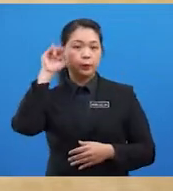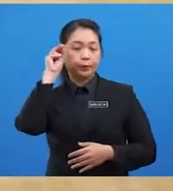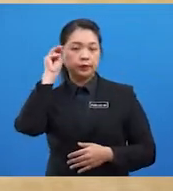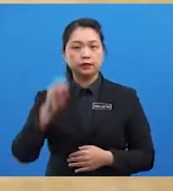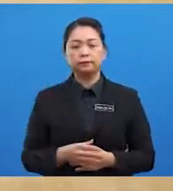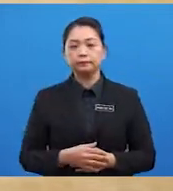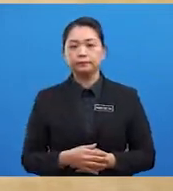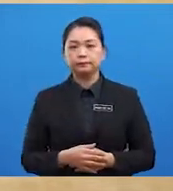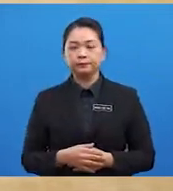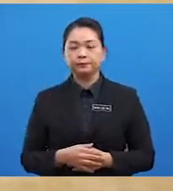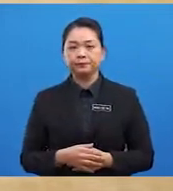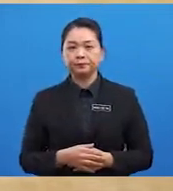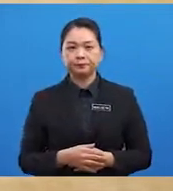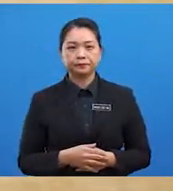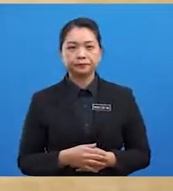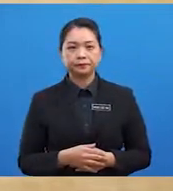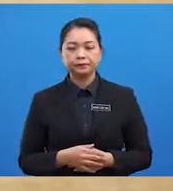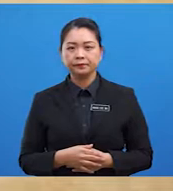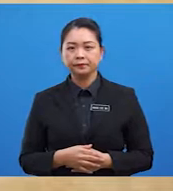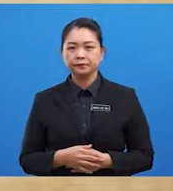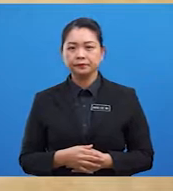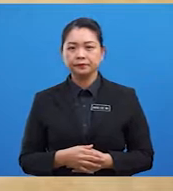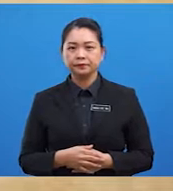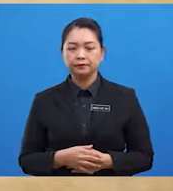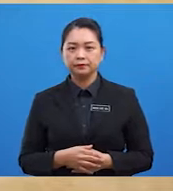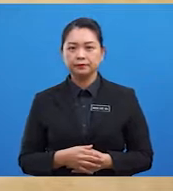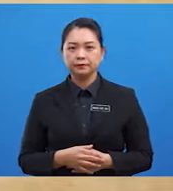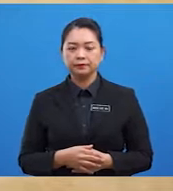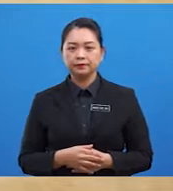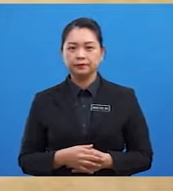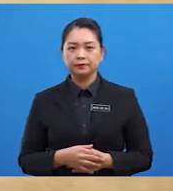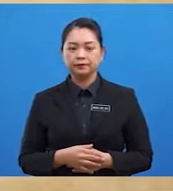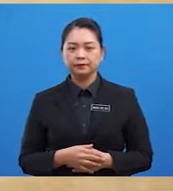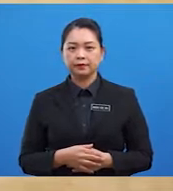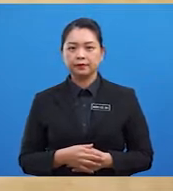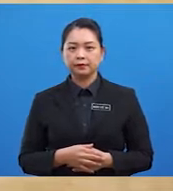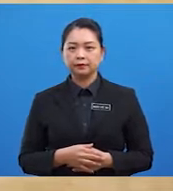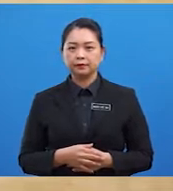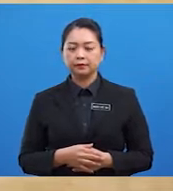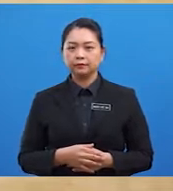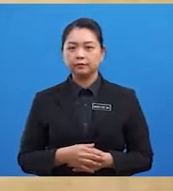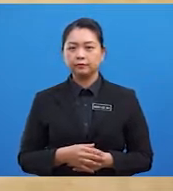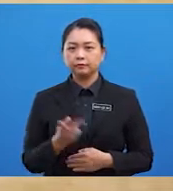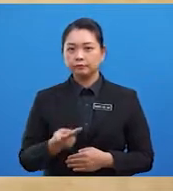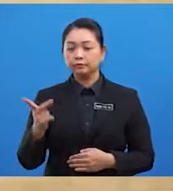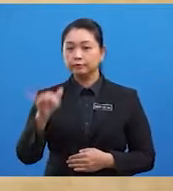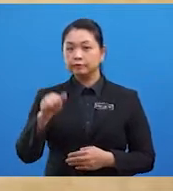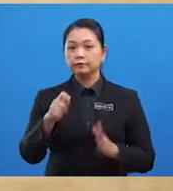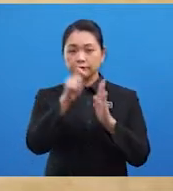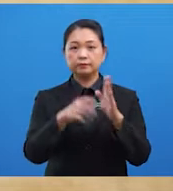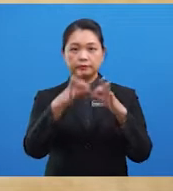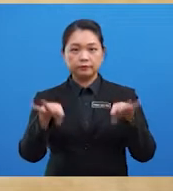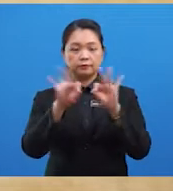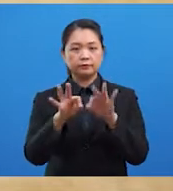ya betul pelayar-pelajar karya Ibnu Majid yang terpenting ialah